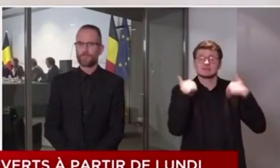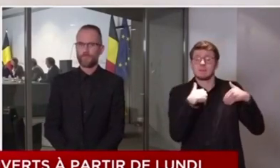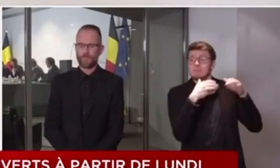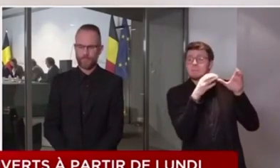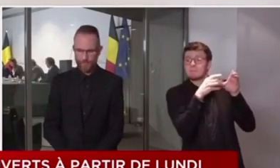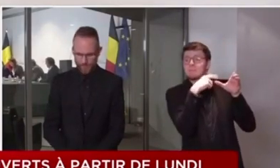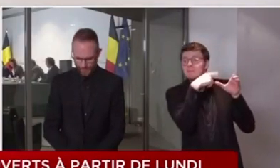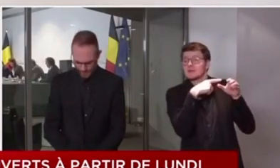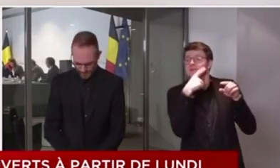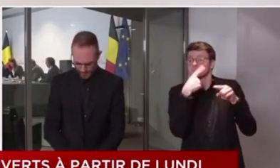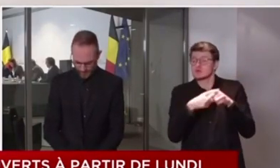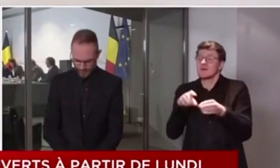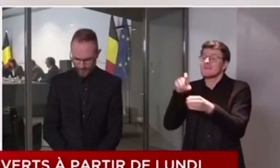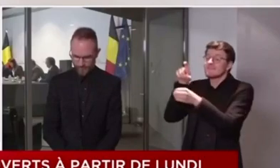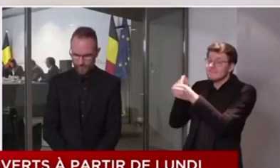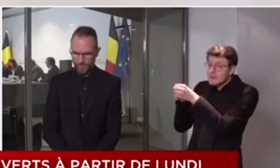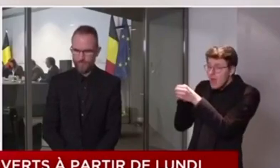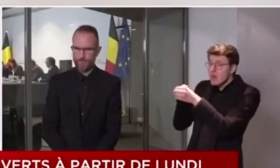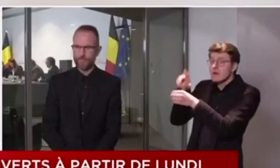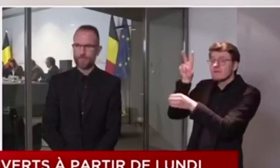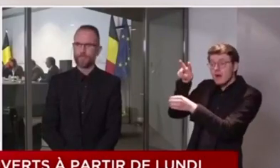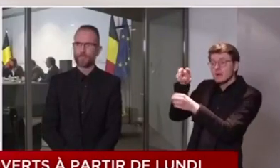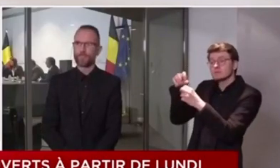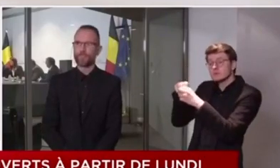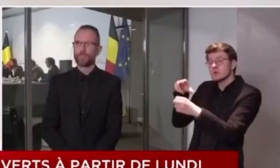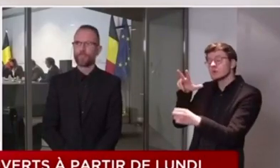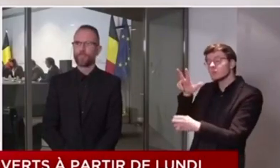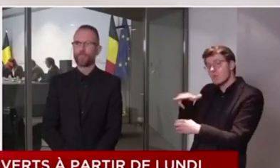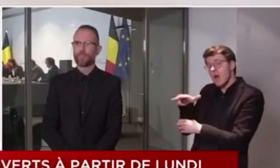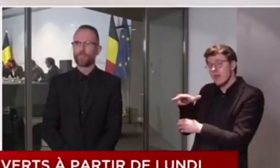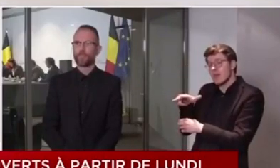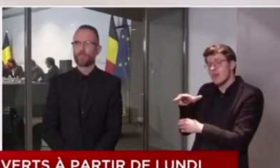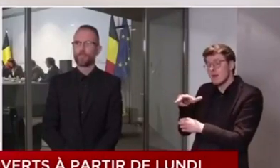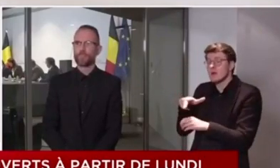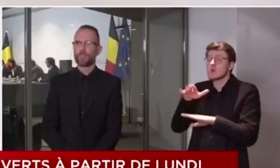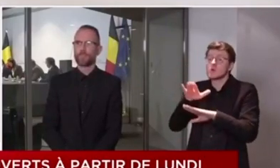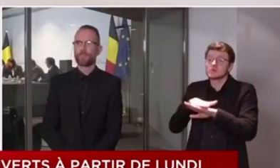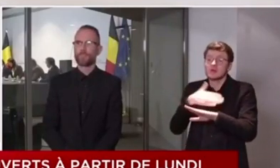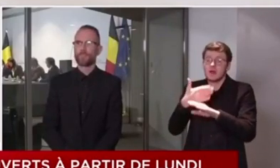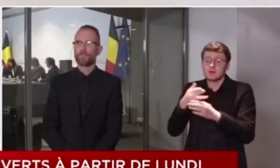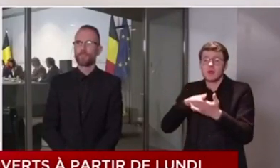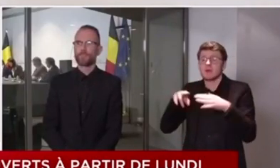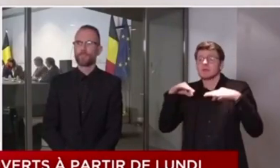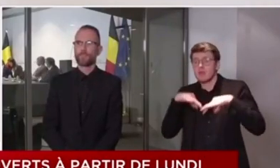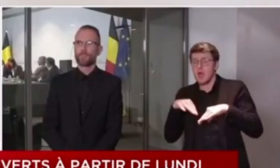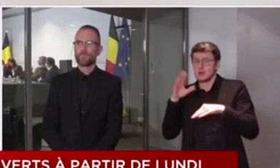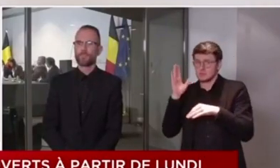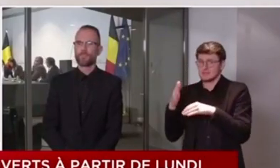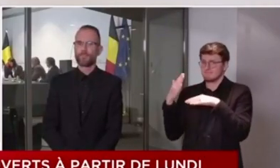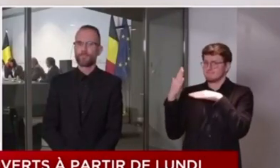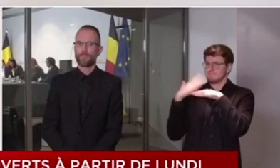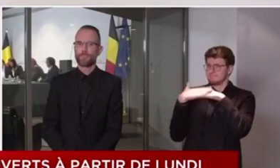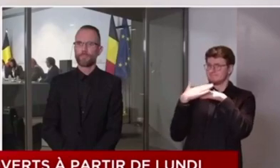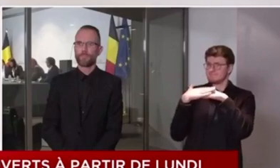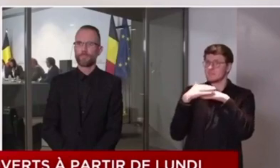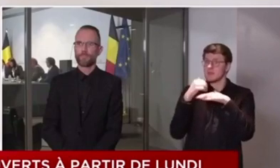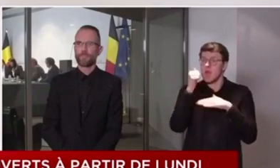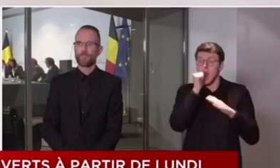et des responsables de la santé fédéraux. Dans ce rapport, on peut lire que